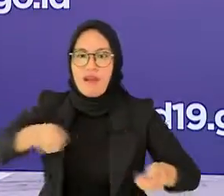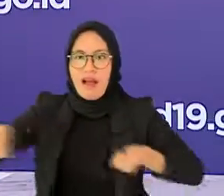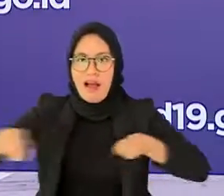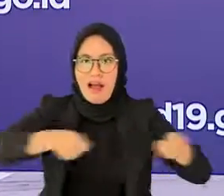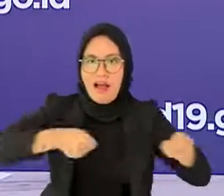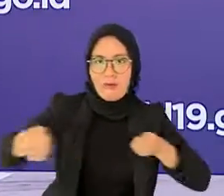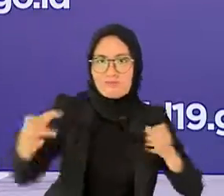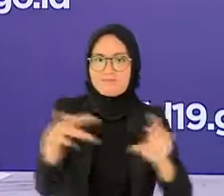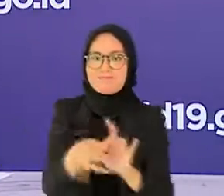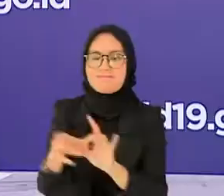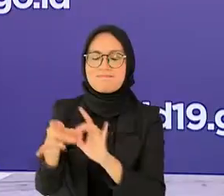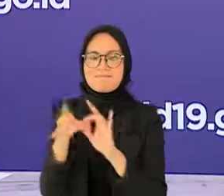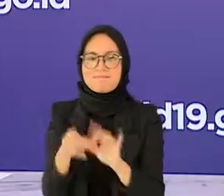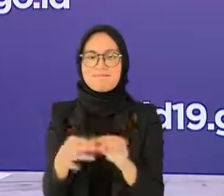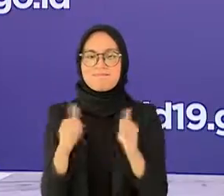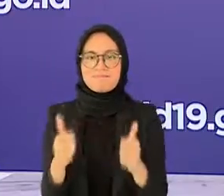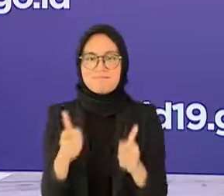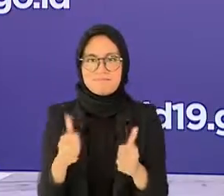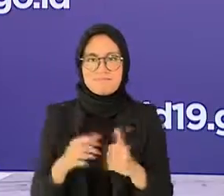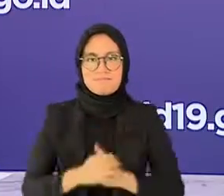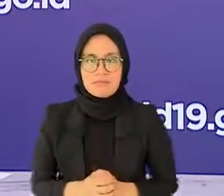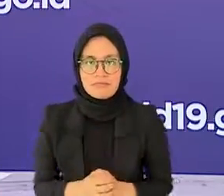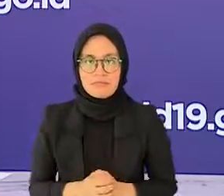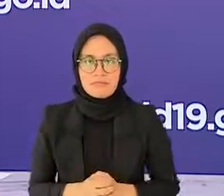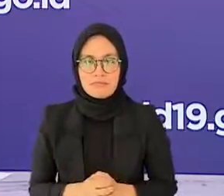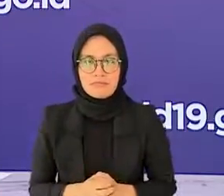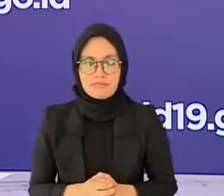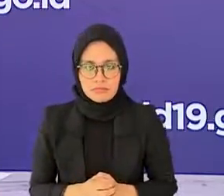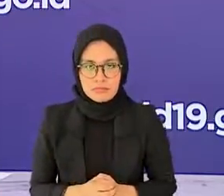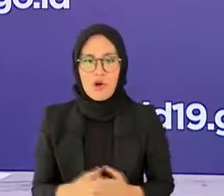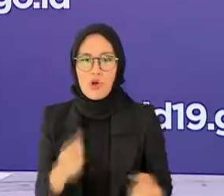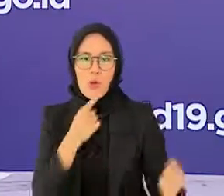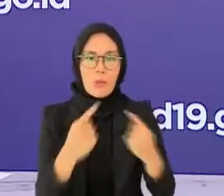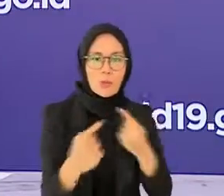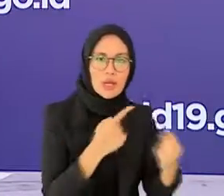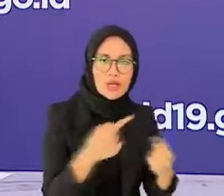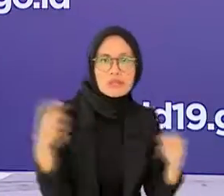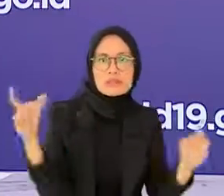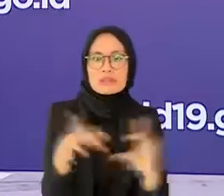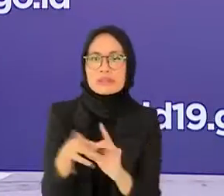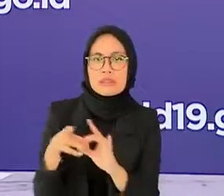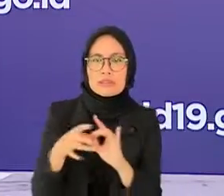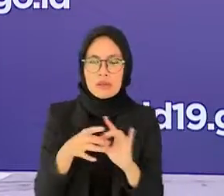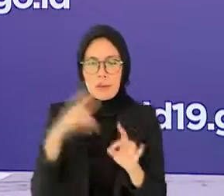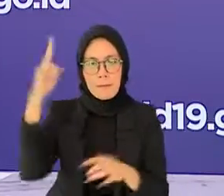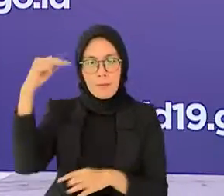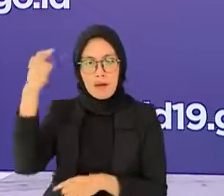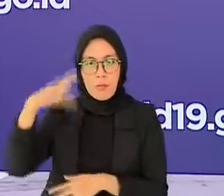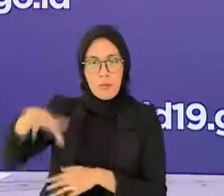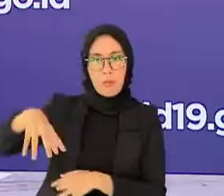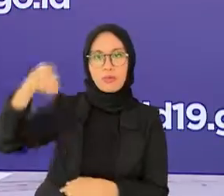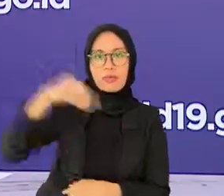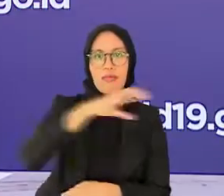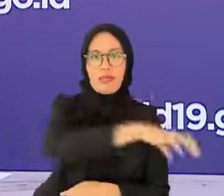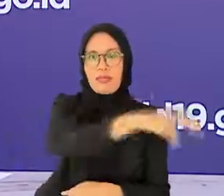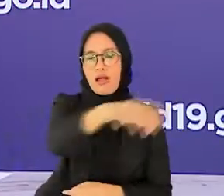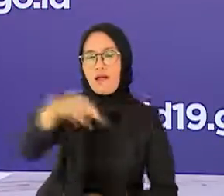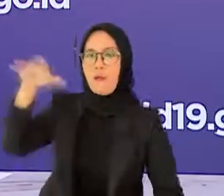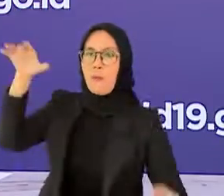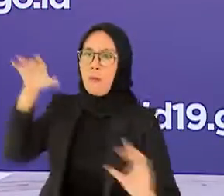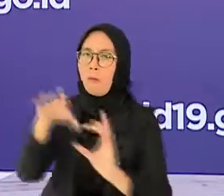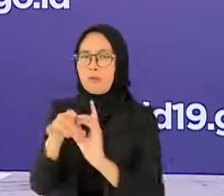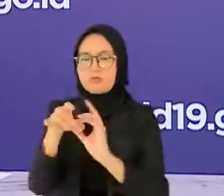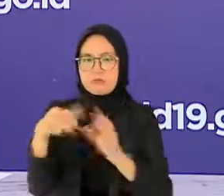Indonesia selain itu koordinasi yang baik antara pemerintah pusat dan pemerintah daerah juga terus